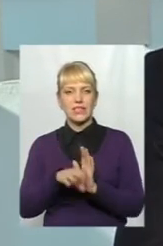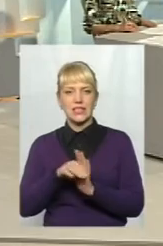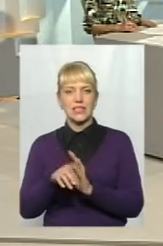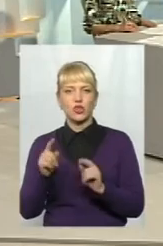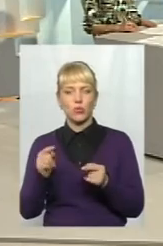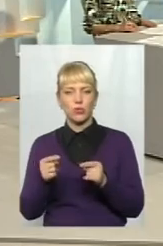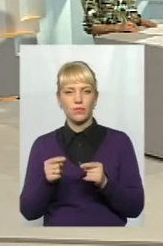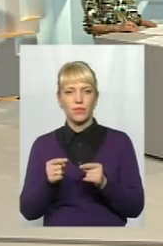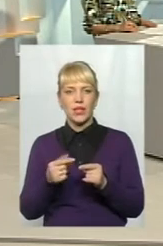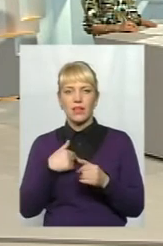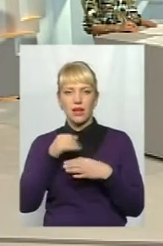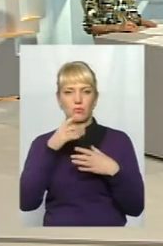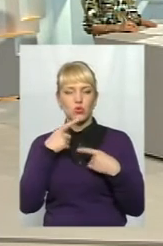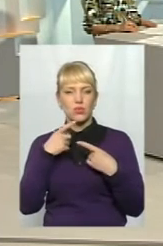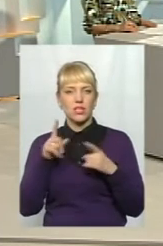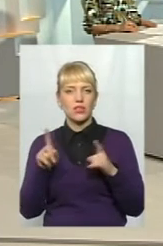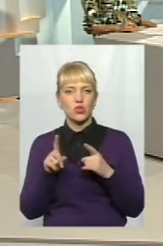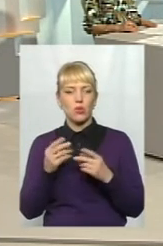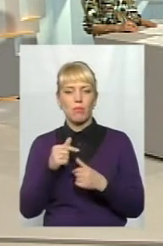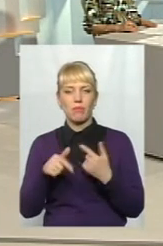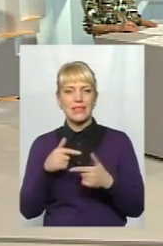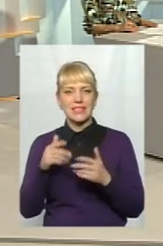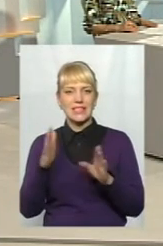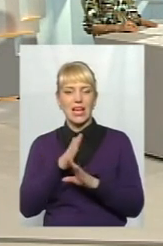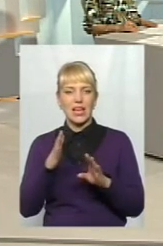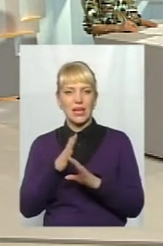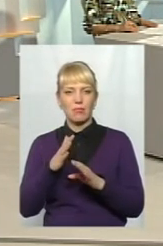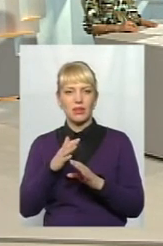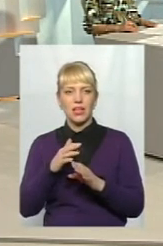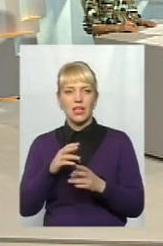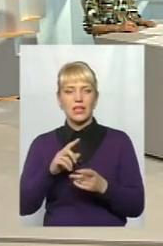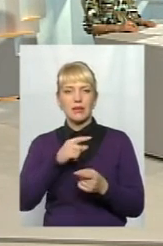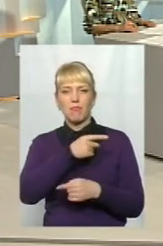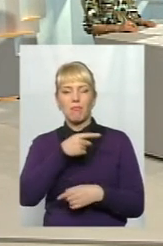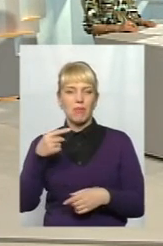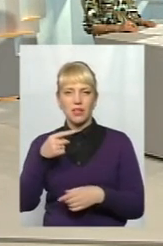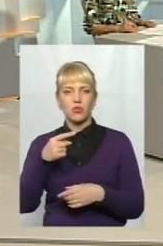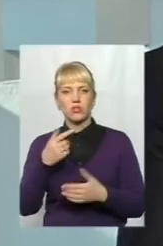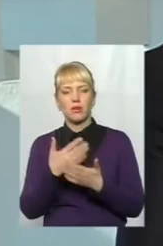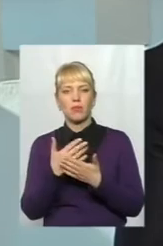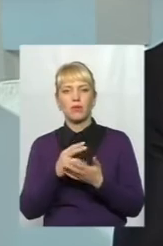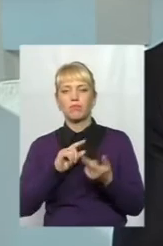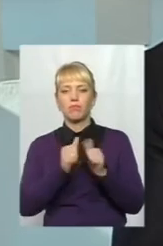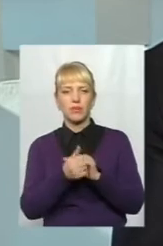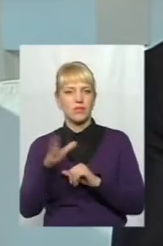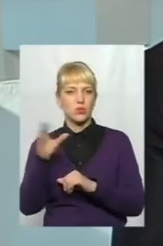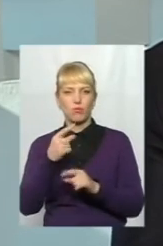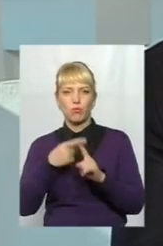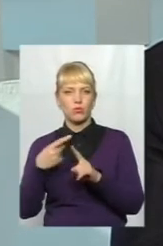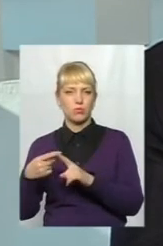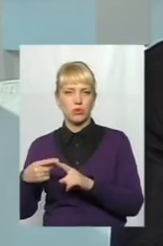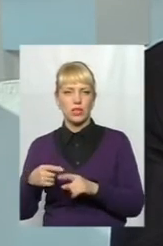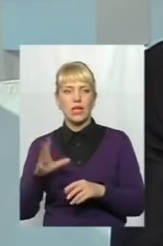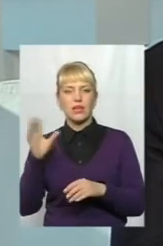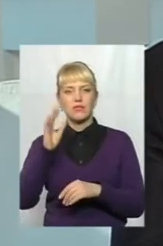я не можу сказати, що там бізнес-клімат перевернувся взагалі, змінусовував позитивний, і сьогодні всі мріють тільки